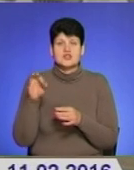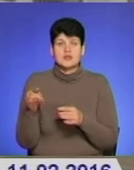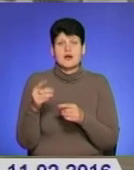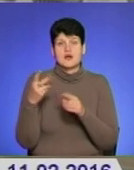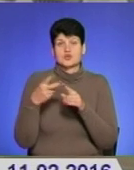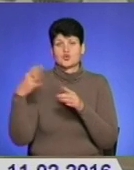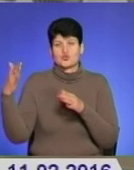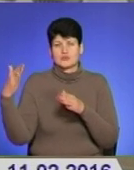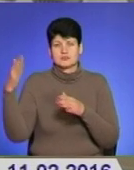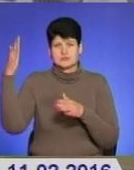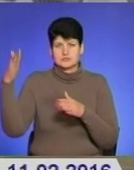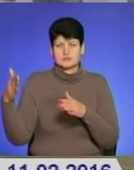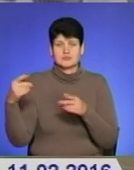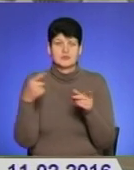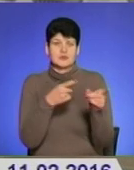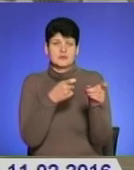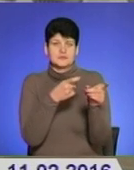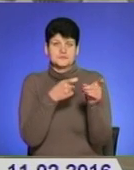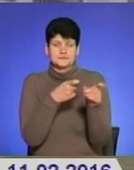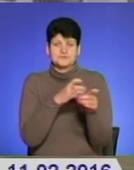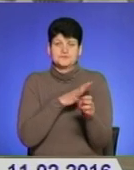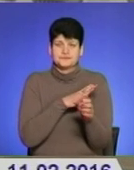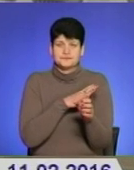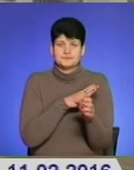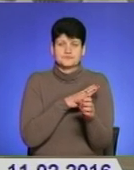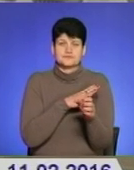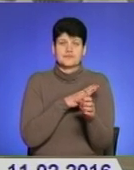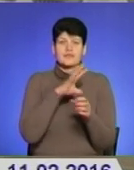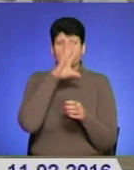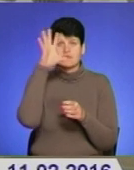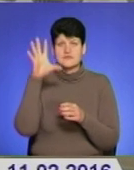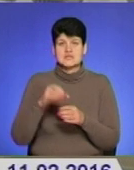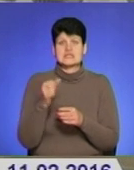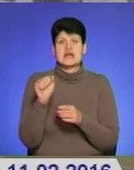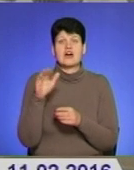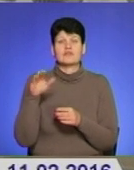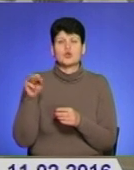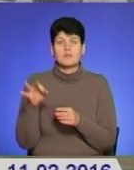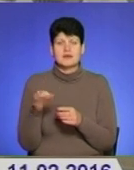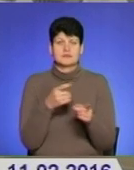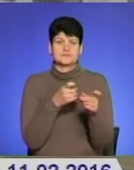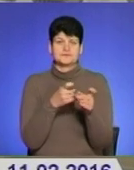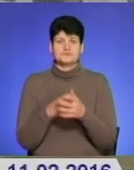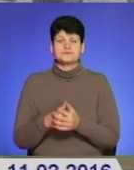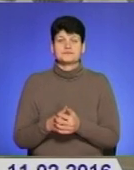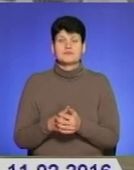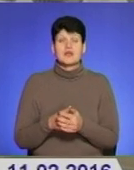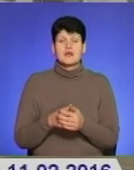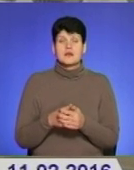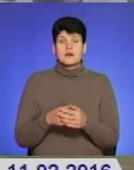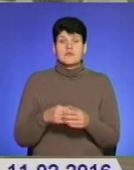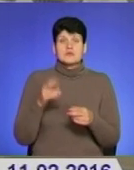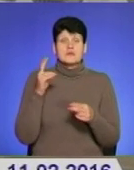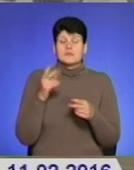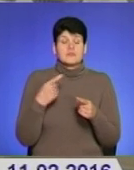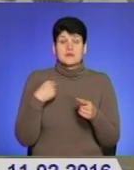вели стрілецький бій. Тобто всіх з автоматів, з кулеметів вели бій. Вийшли з бою з